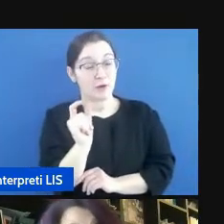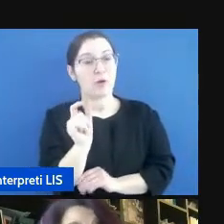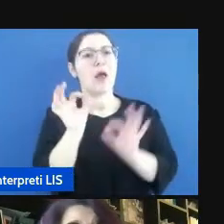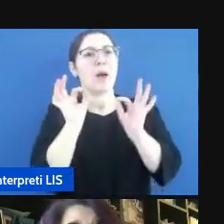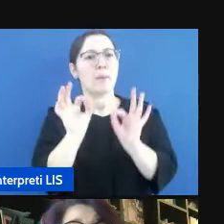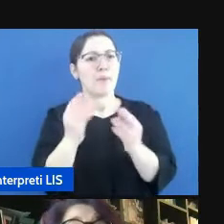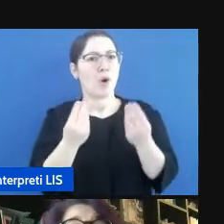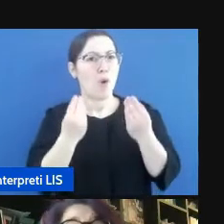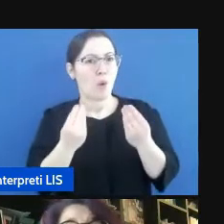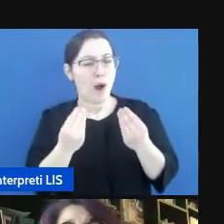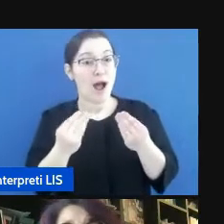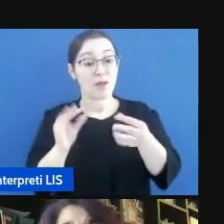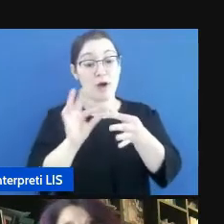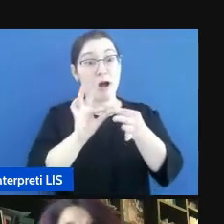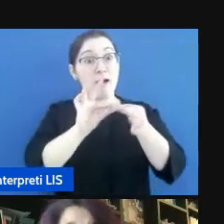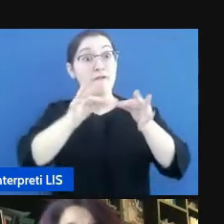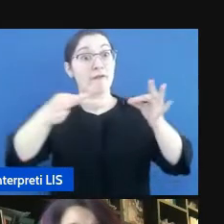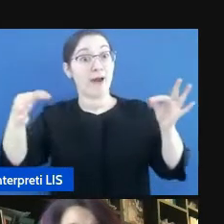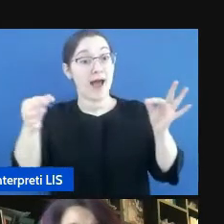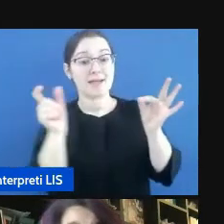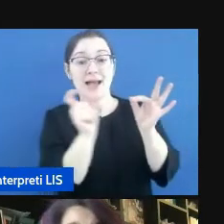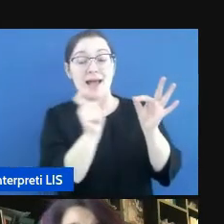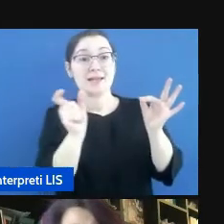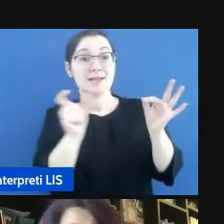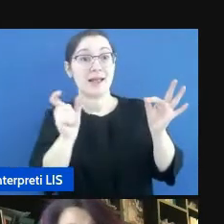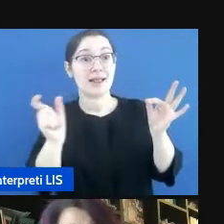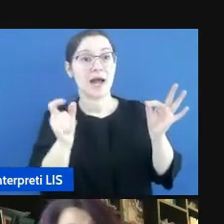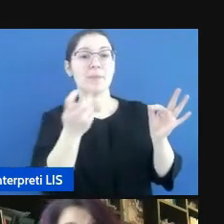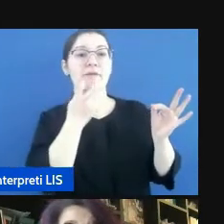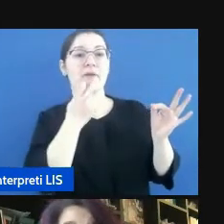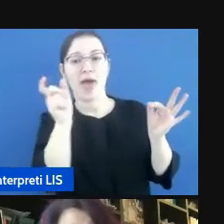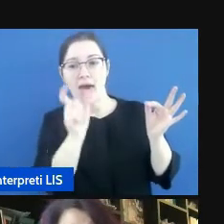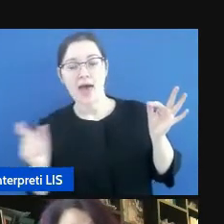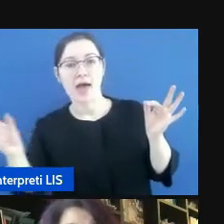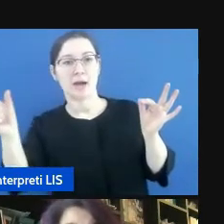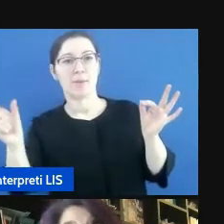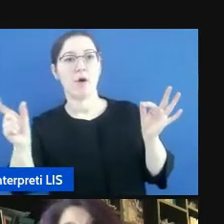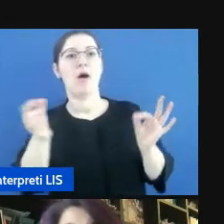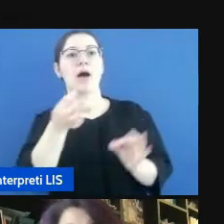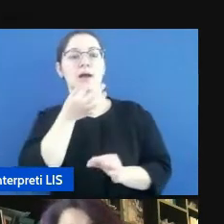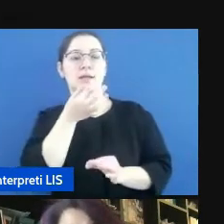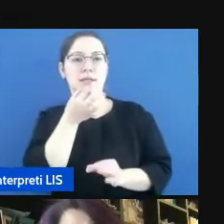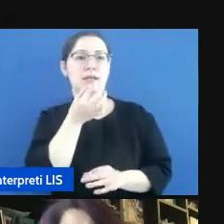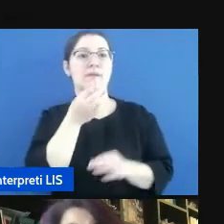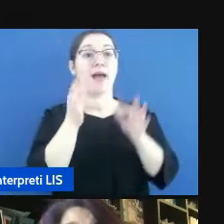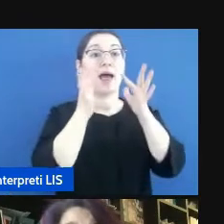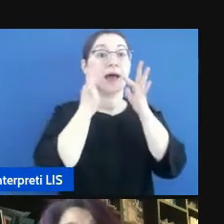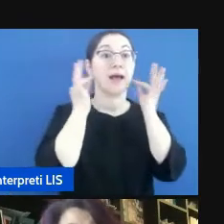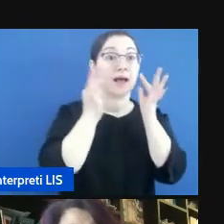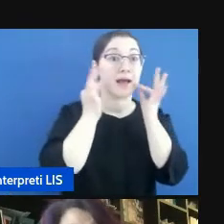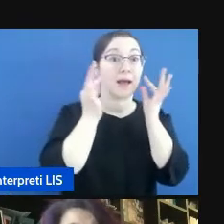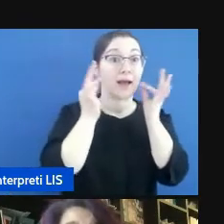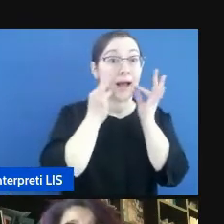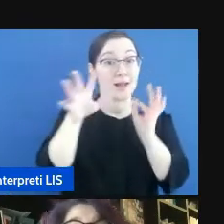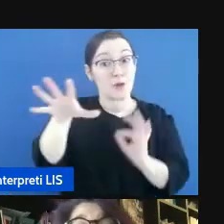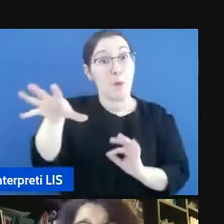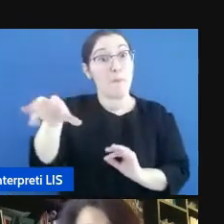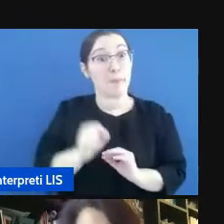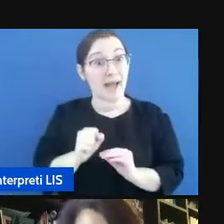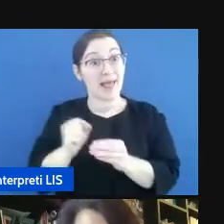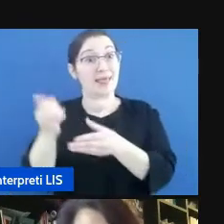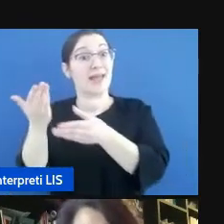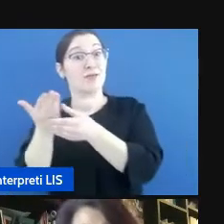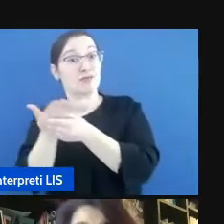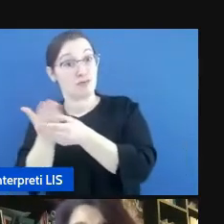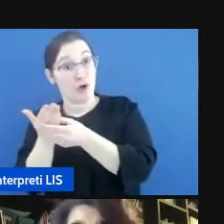postverbali, cioè la frase il gatto prende toast, cioè dov'è che manca l'articolo su toast, non su